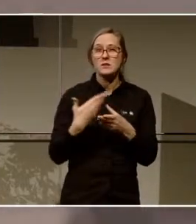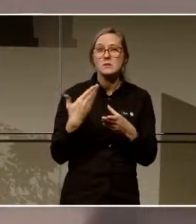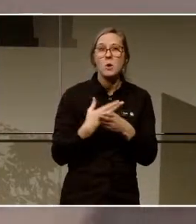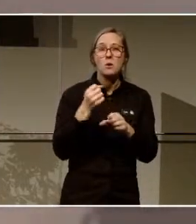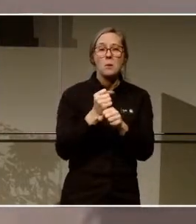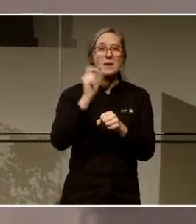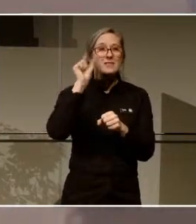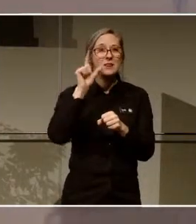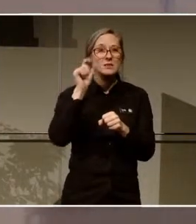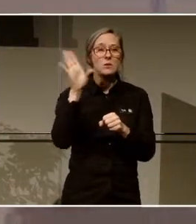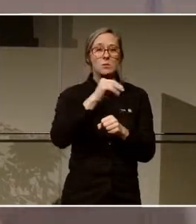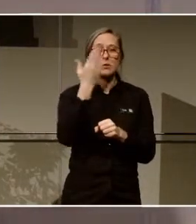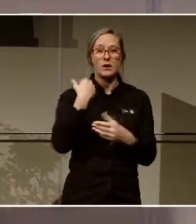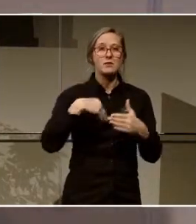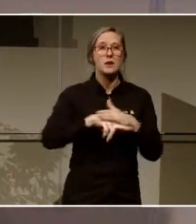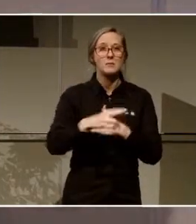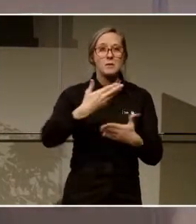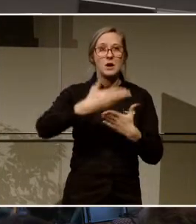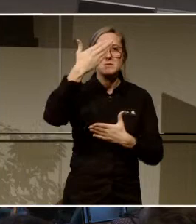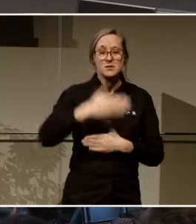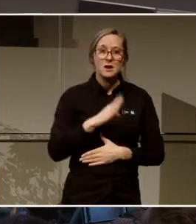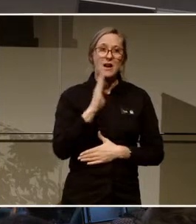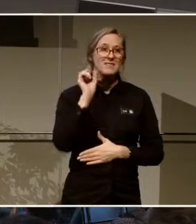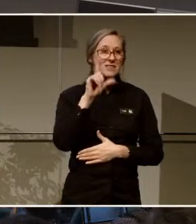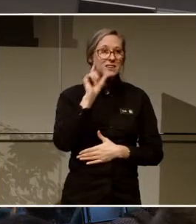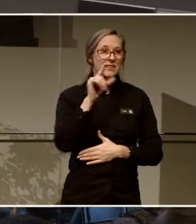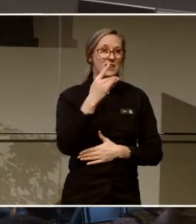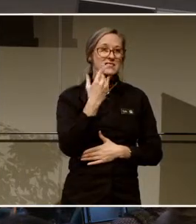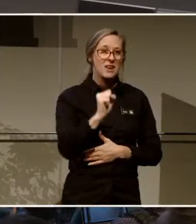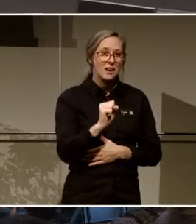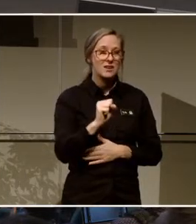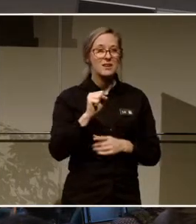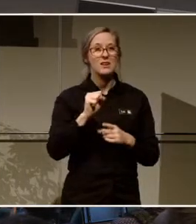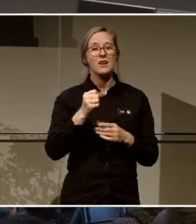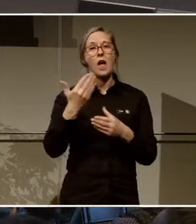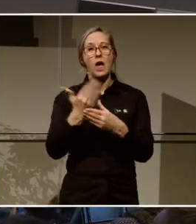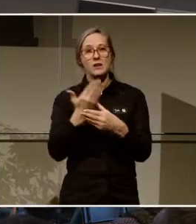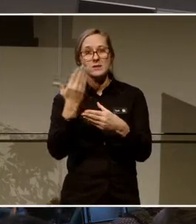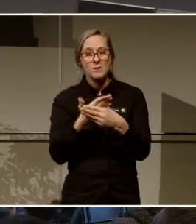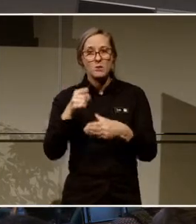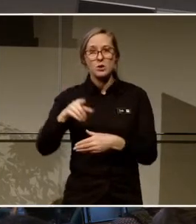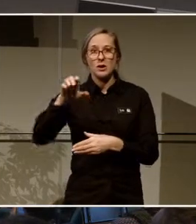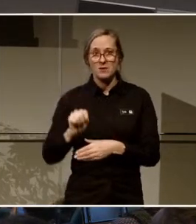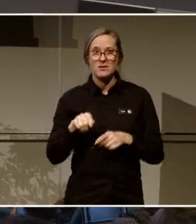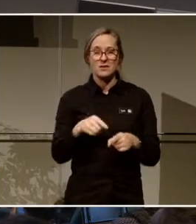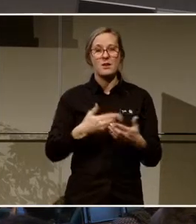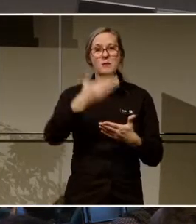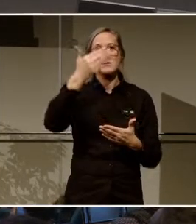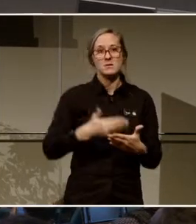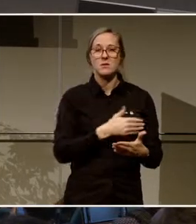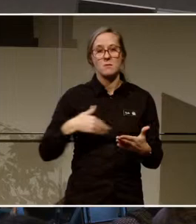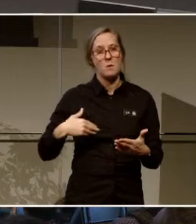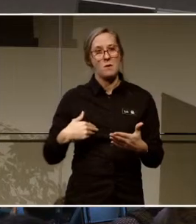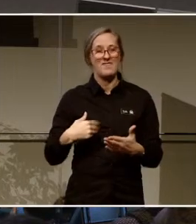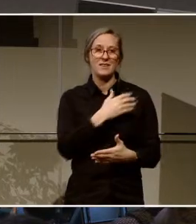på digitalisering.helsingborg.se som är en blogg som drivs av vår digitaliseringsdirektör Martin